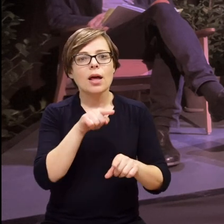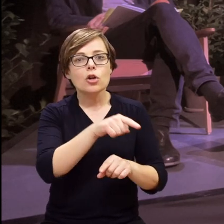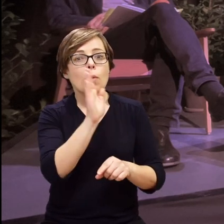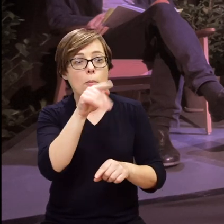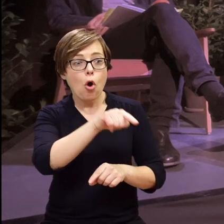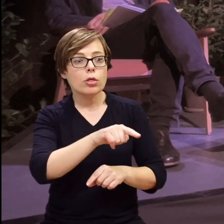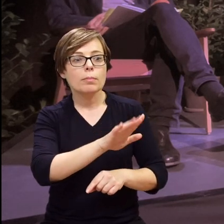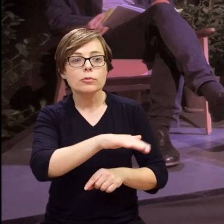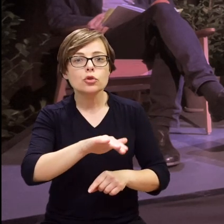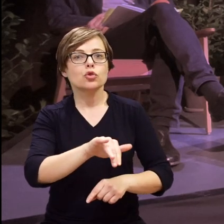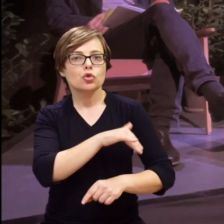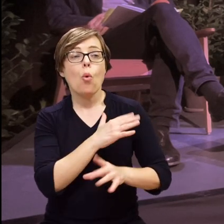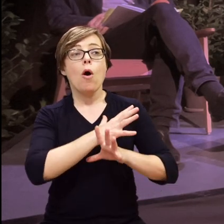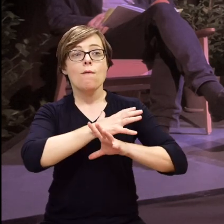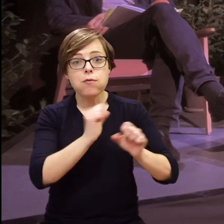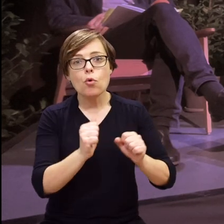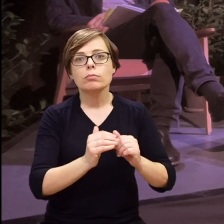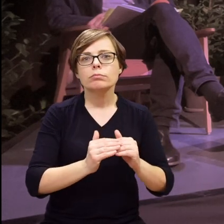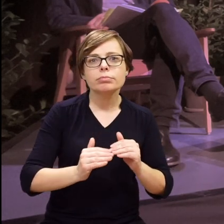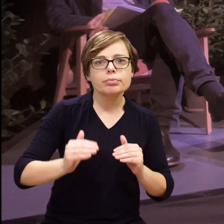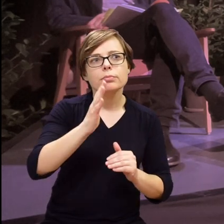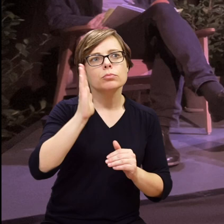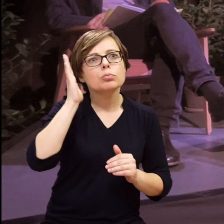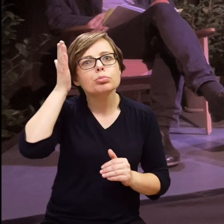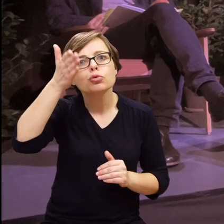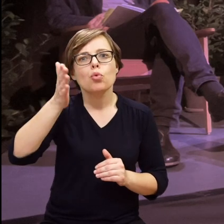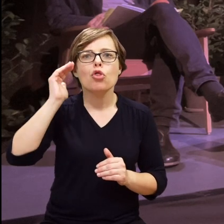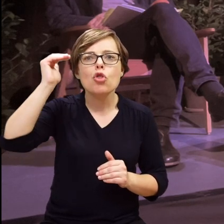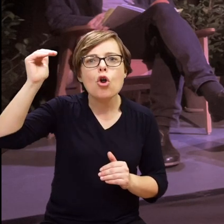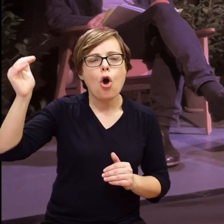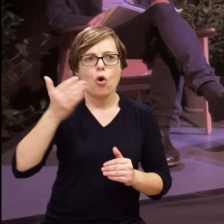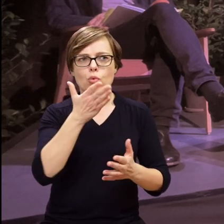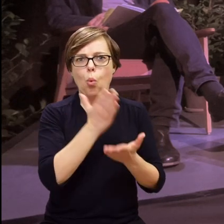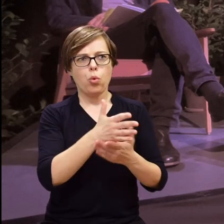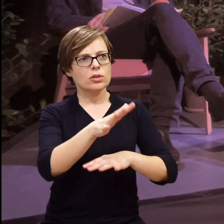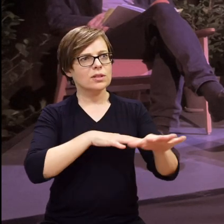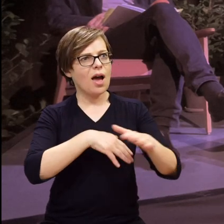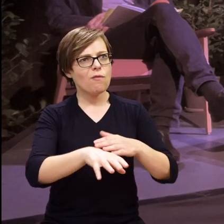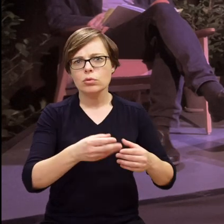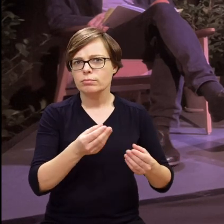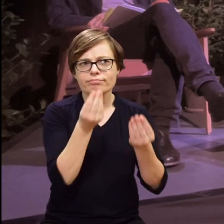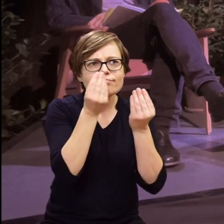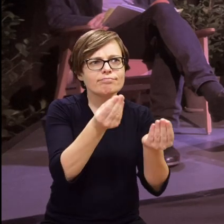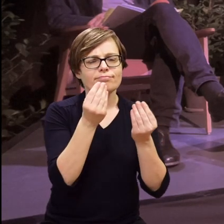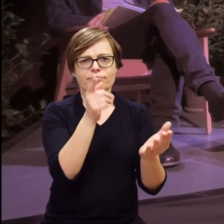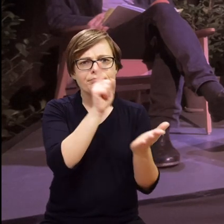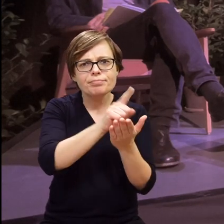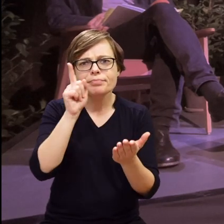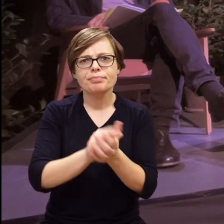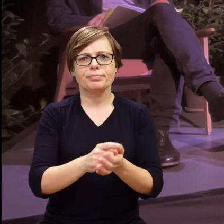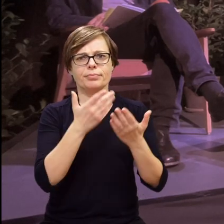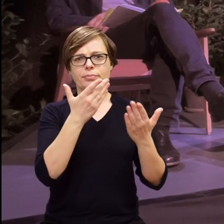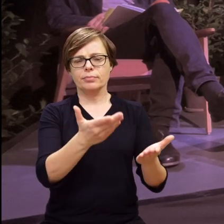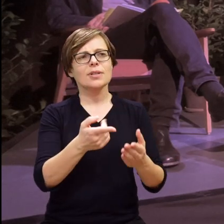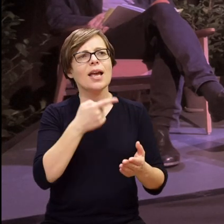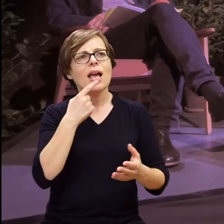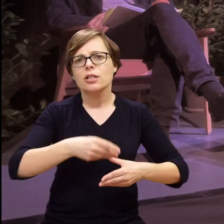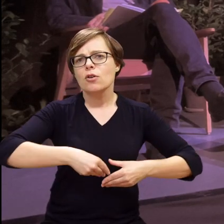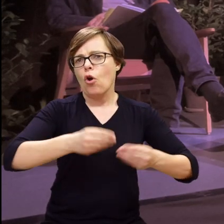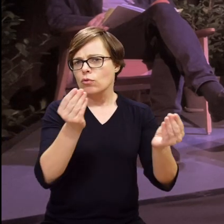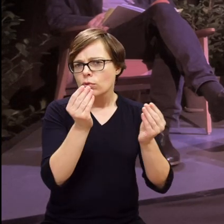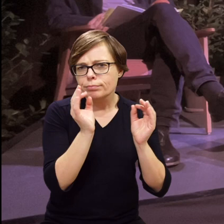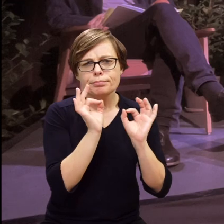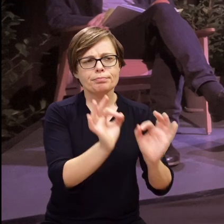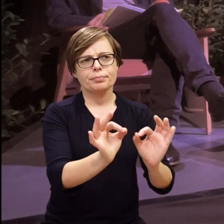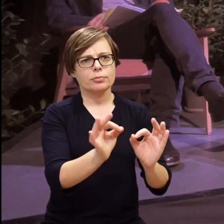absolwentów tych szkół, że robią później świetne rzeczy w swoim życiu zawodowym, bo rozwijają się świetnie językowo i nie mają tych